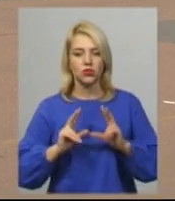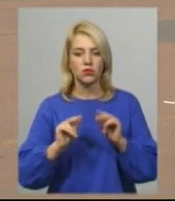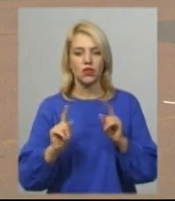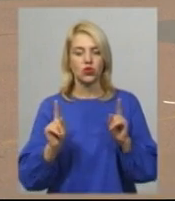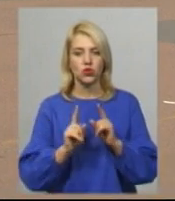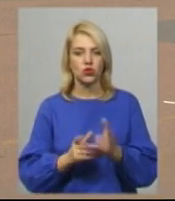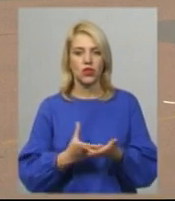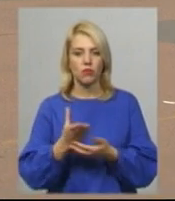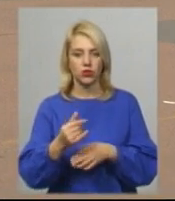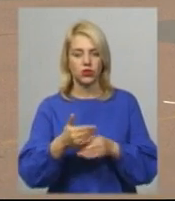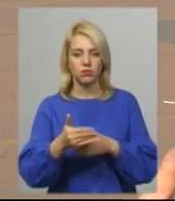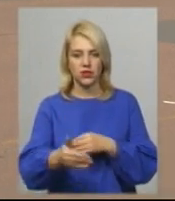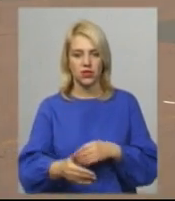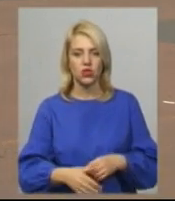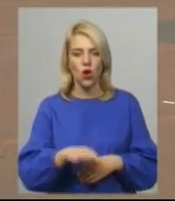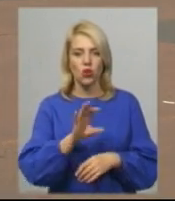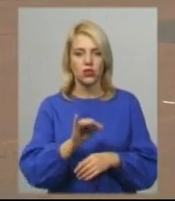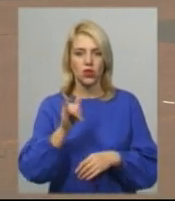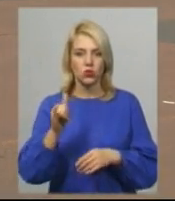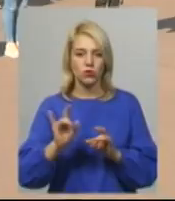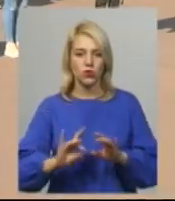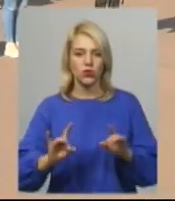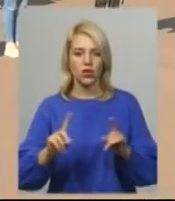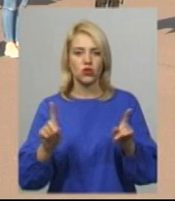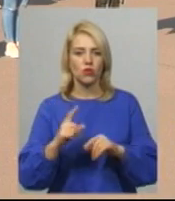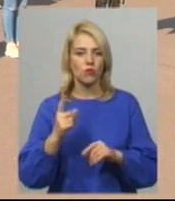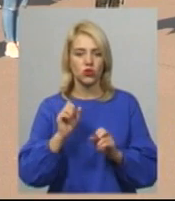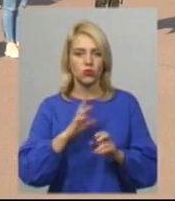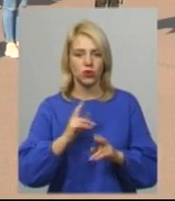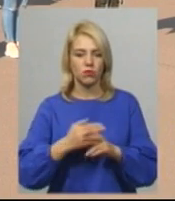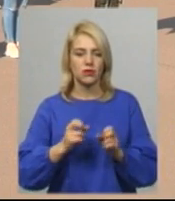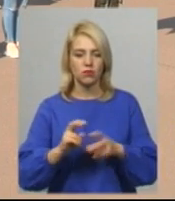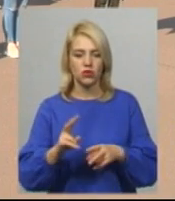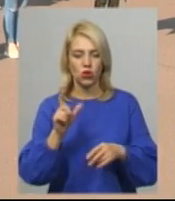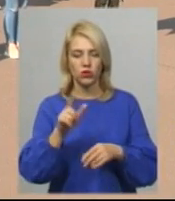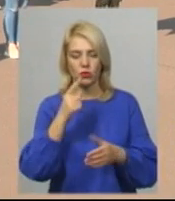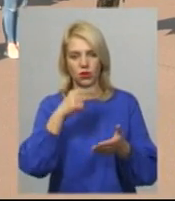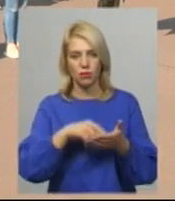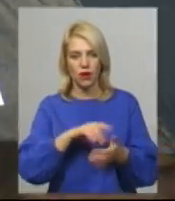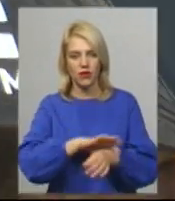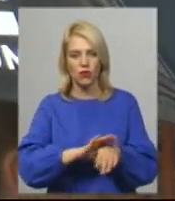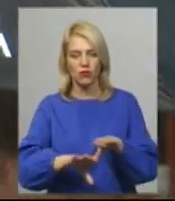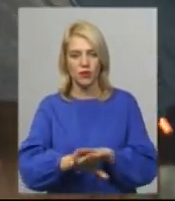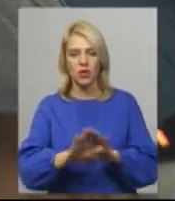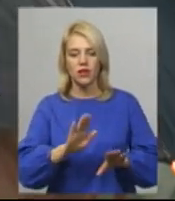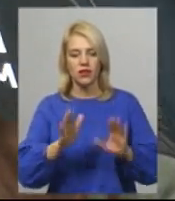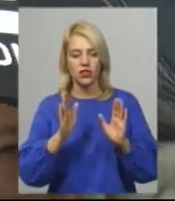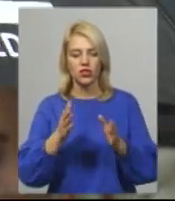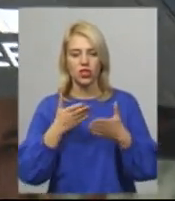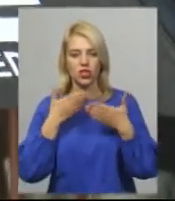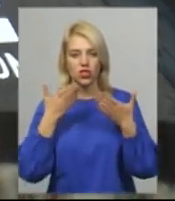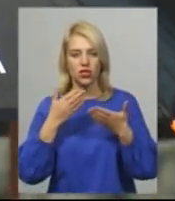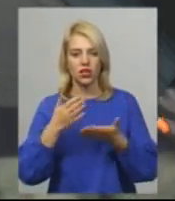заплатять пізніше. Оксана Остимова додає, що перше, що може обезпечити людину від потрапляння у рабство, не лише читати угоду, яку укладають